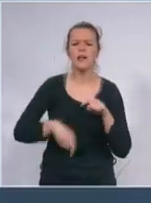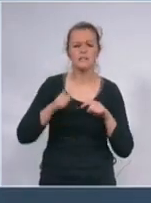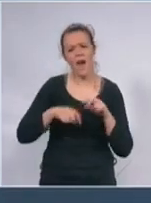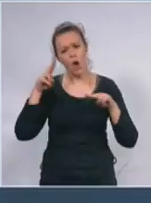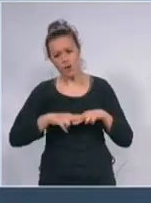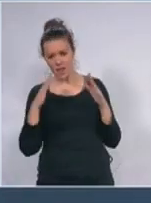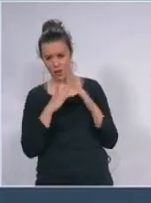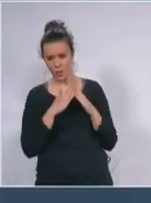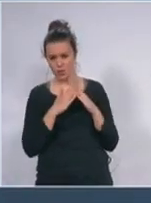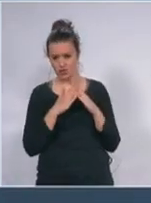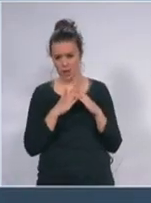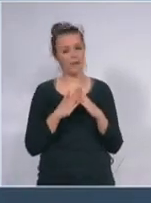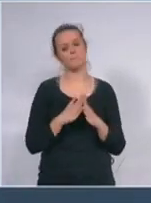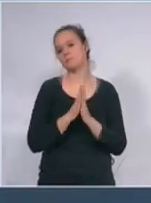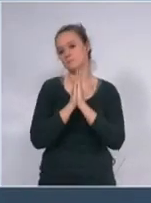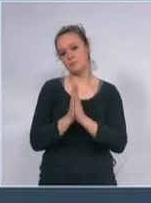kao Boga vas molim